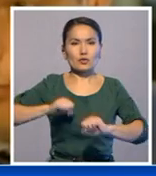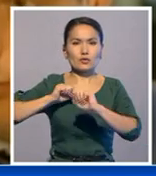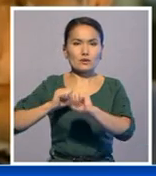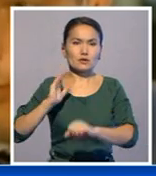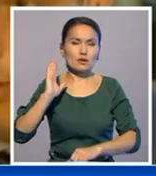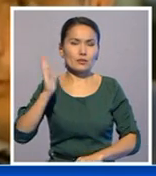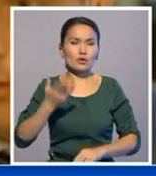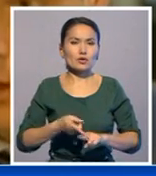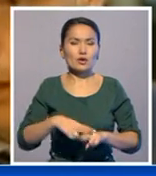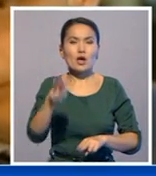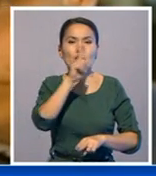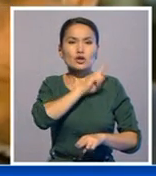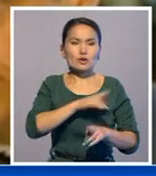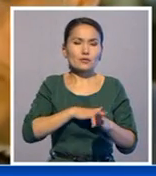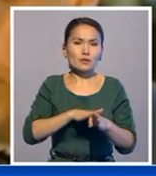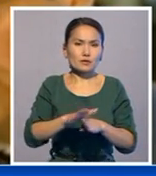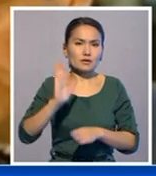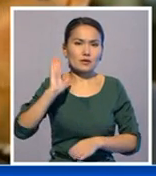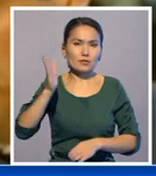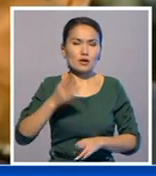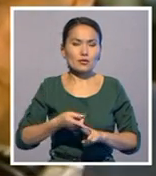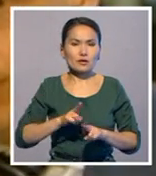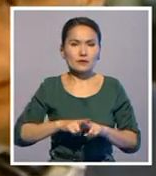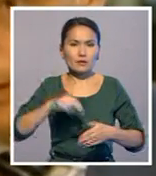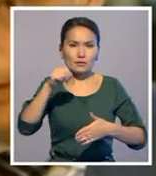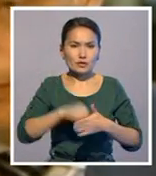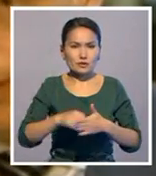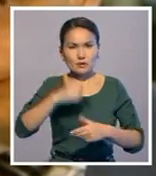келуі керек. Біз оларды сол кезде сұтап, Сирияға не үшін барғанын анықтаймыз.